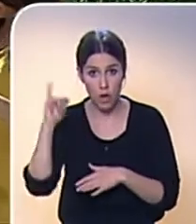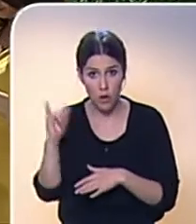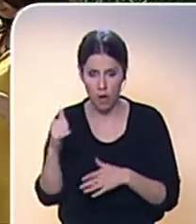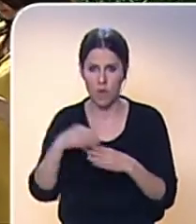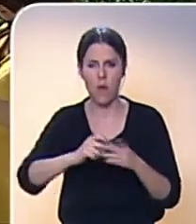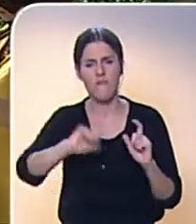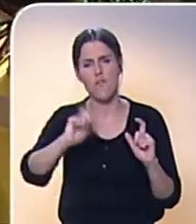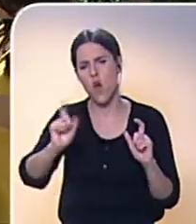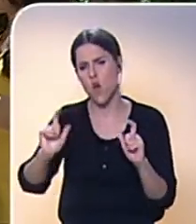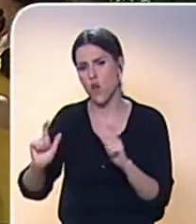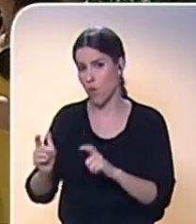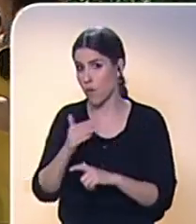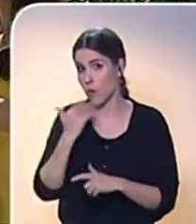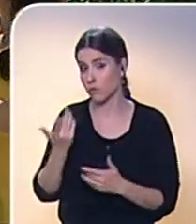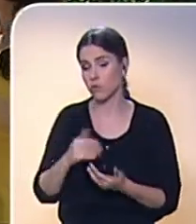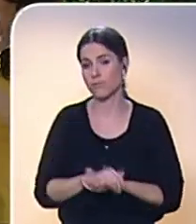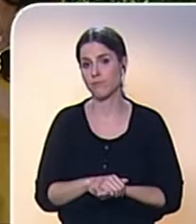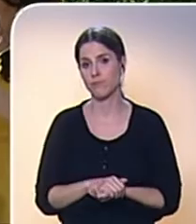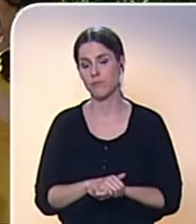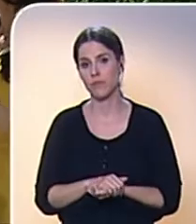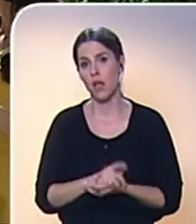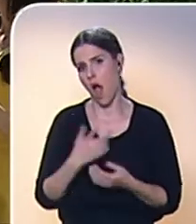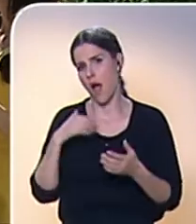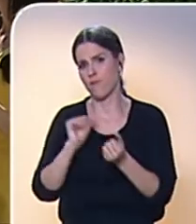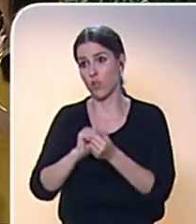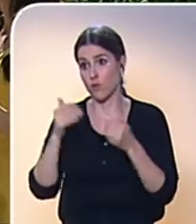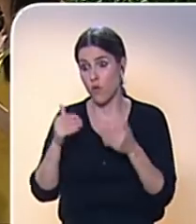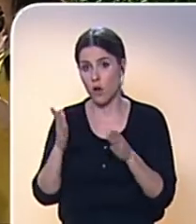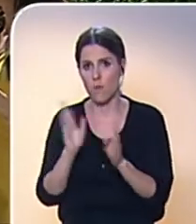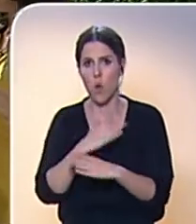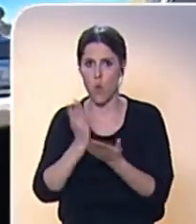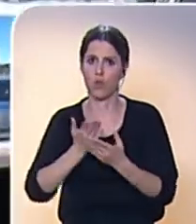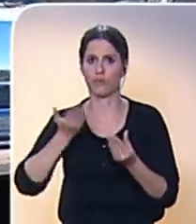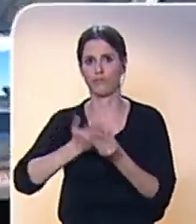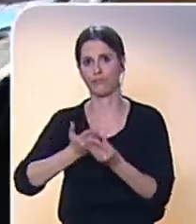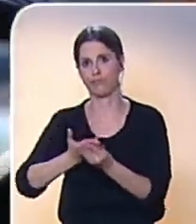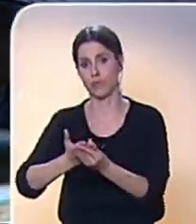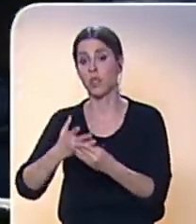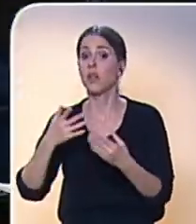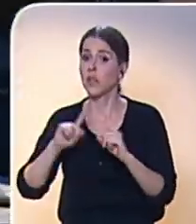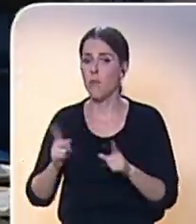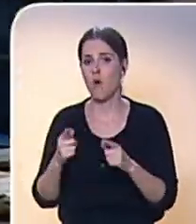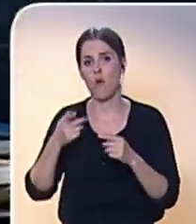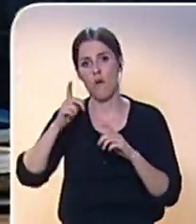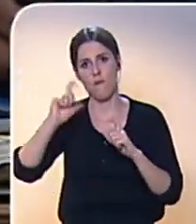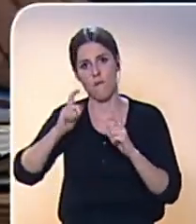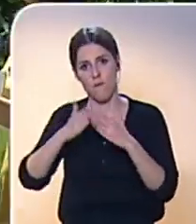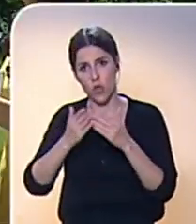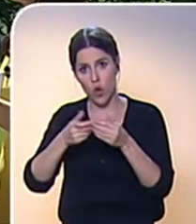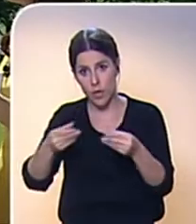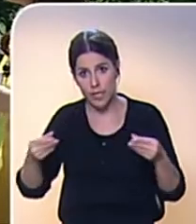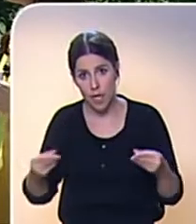hodně lidí si určitě archivuje fotografie v rámci fotoknihy. Takže dovolené. Druhým